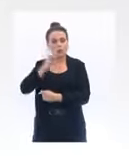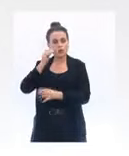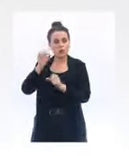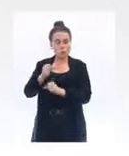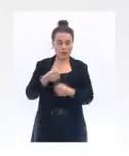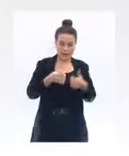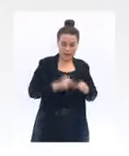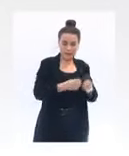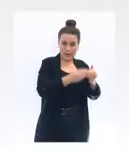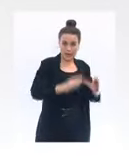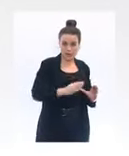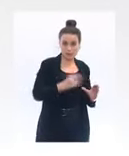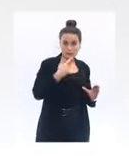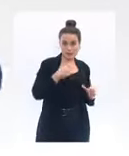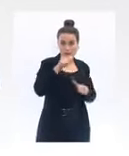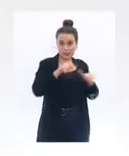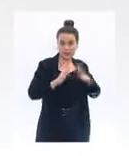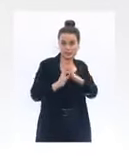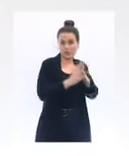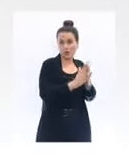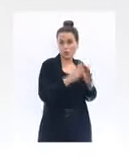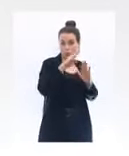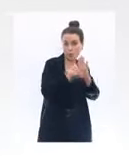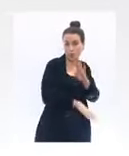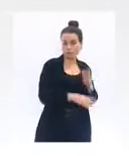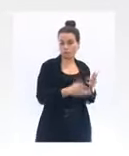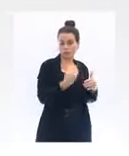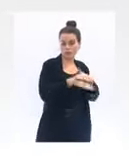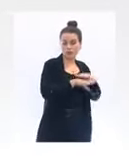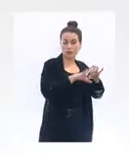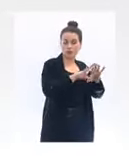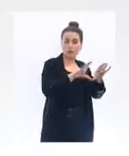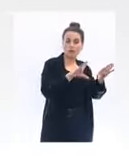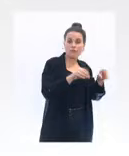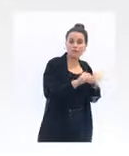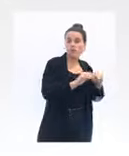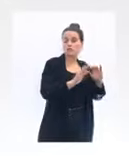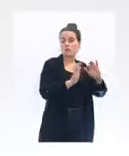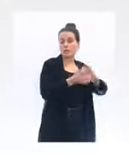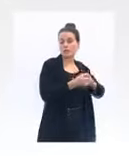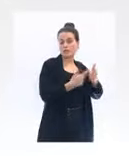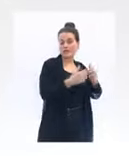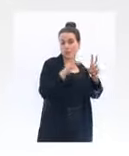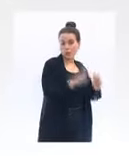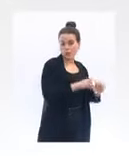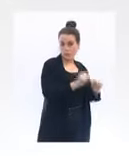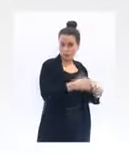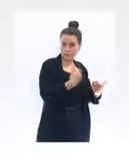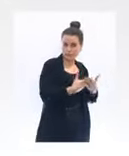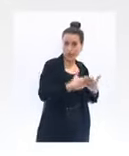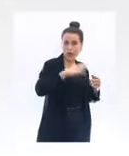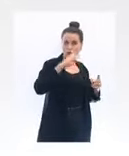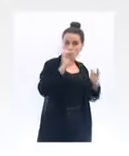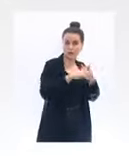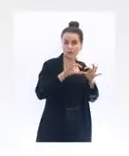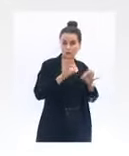davantage de personnes. Que ce soit dans la sphère privée, dans la sphère professionnelle, c'est vraiment l'enjeu. Et c d'ailleurs ce qui a marché au printemps dernier. C'est ainsi qu